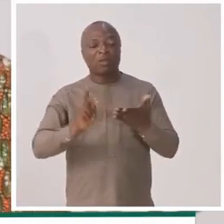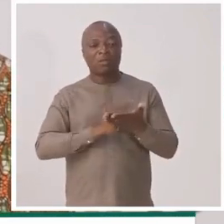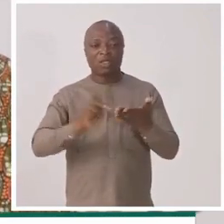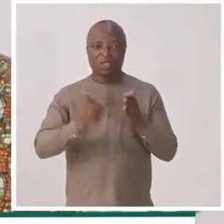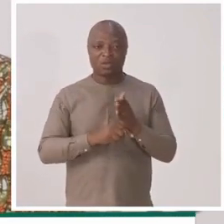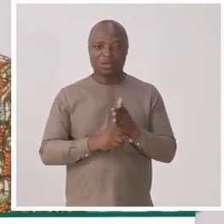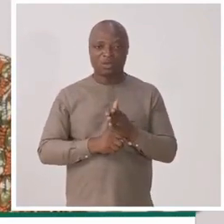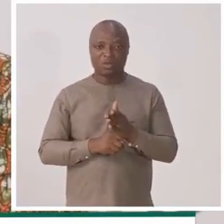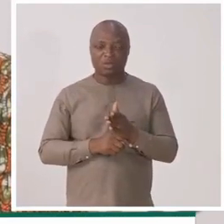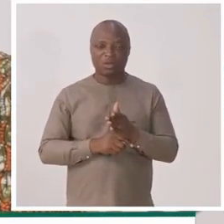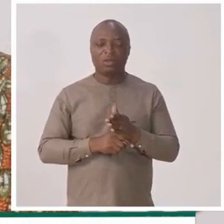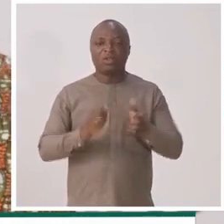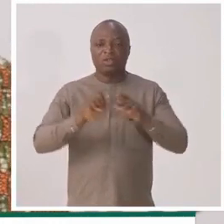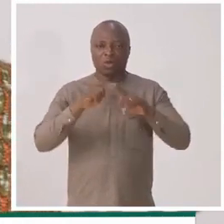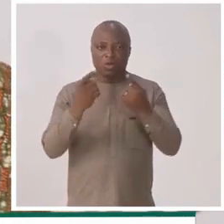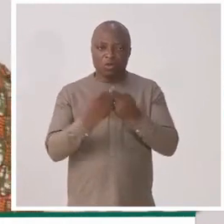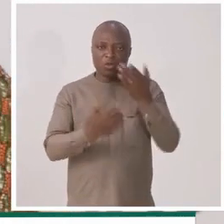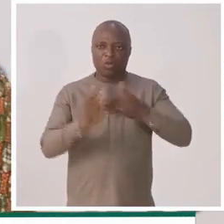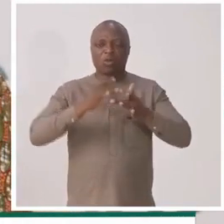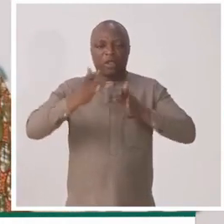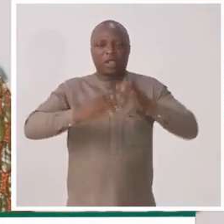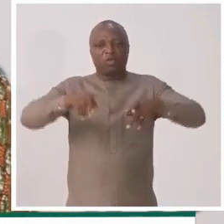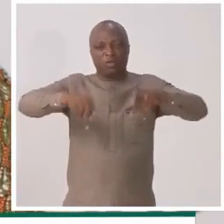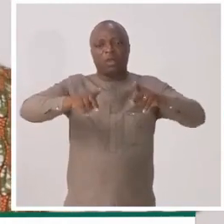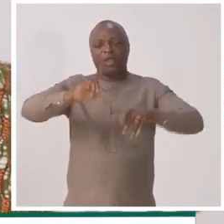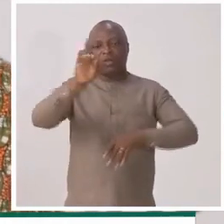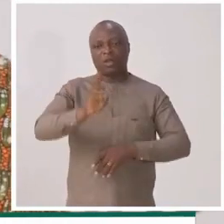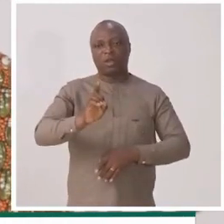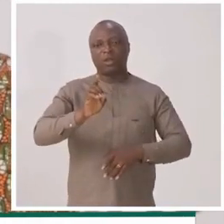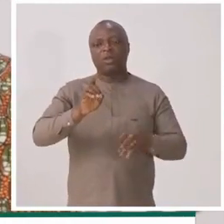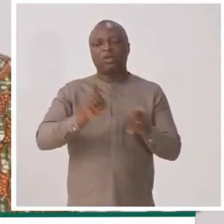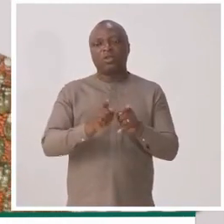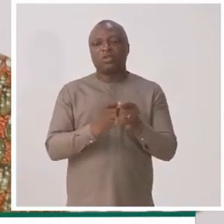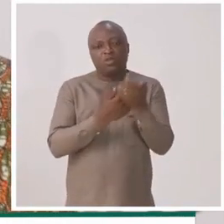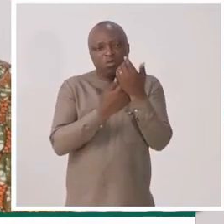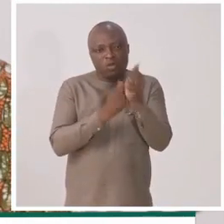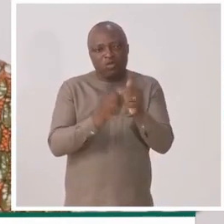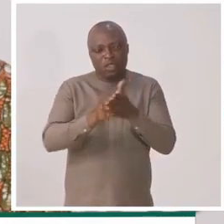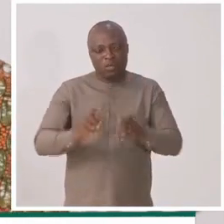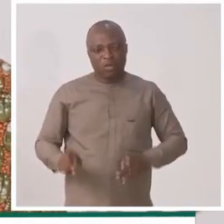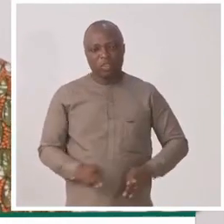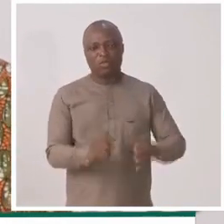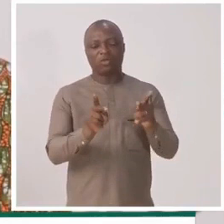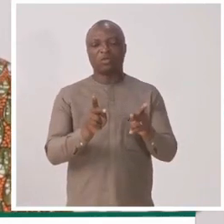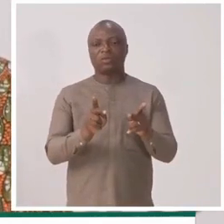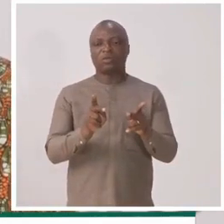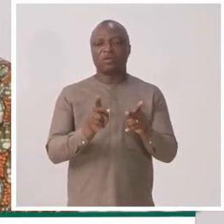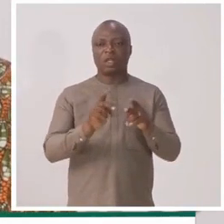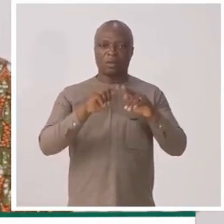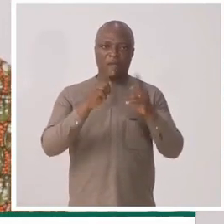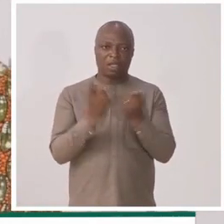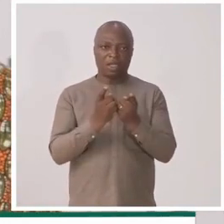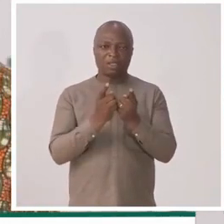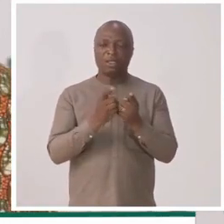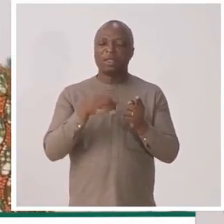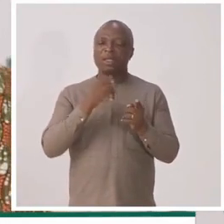des prestations. La commission de recours gracieux lui permet donc d'intenter cette procédure, on va dire, en